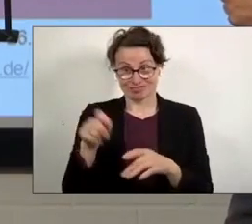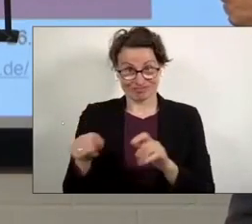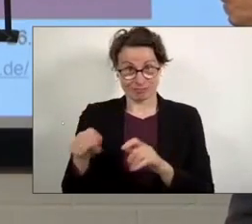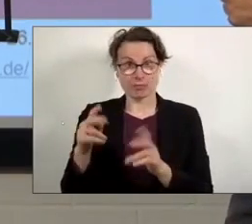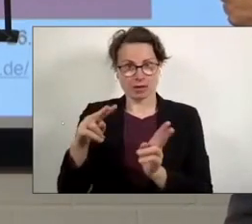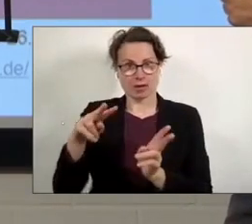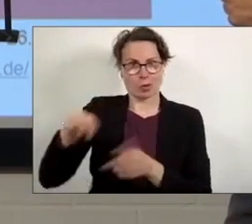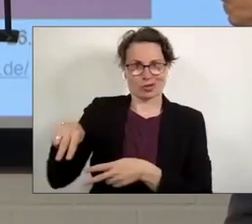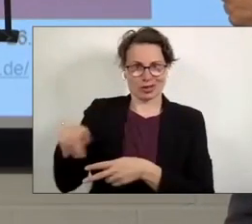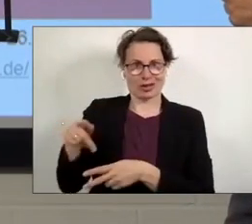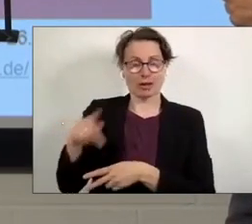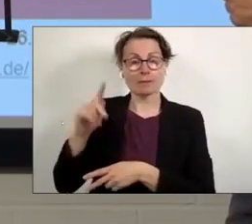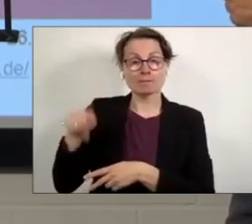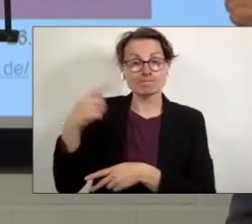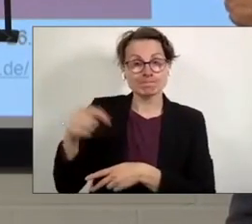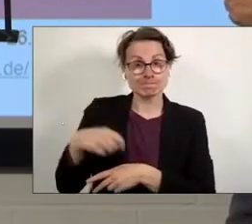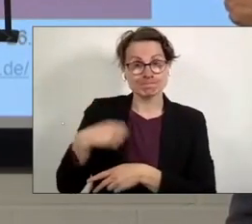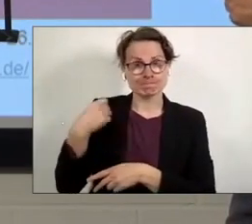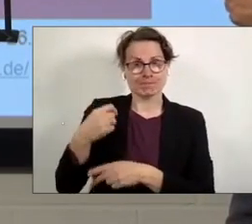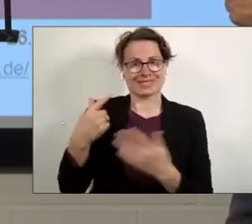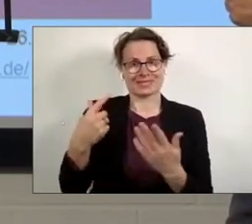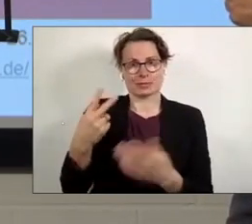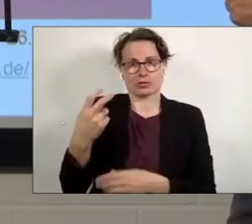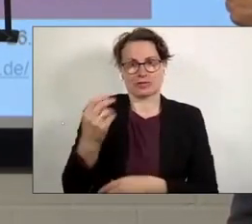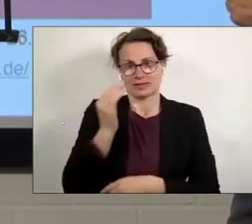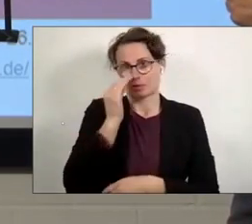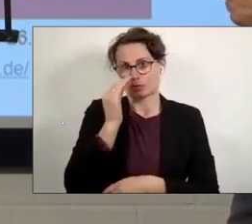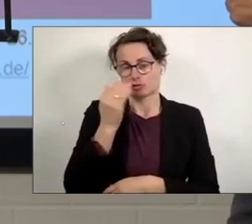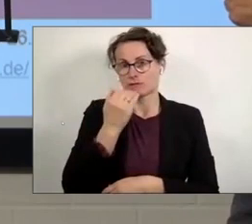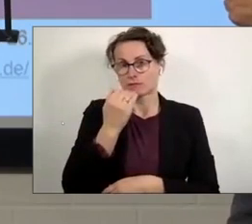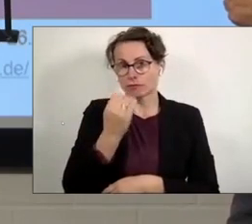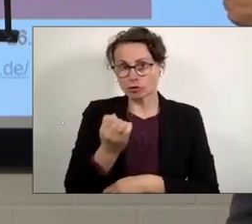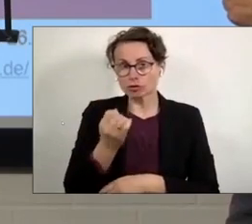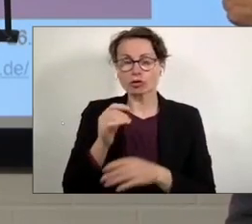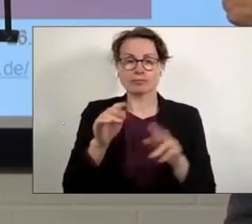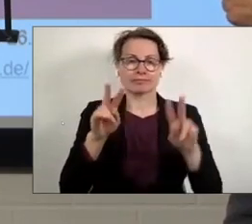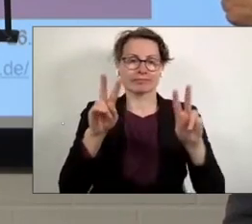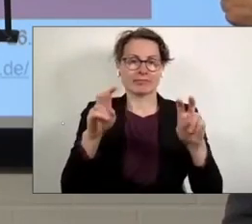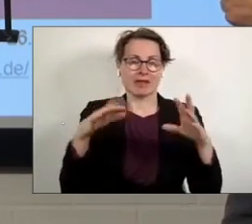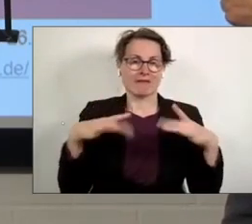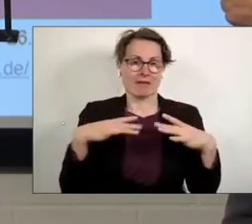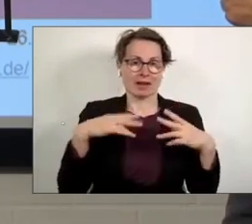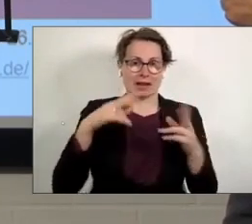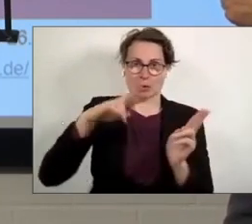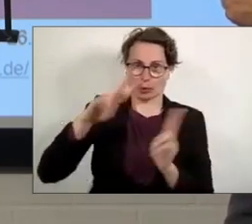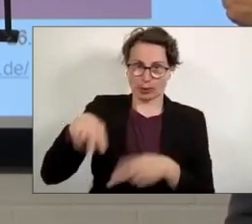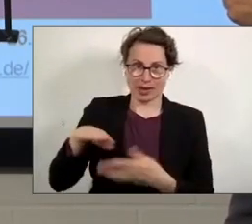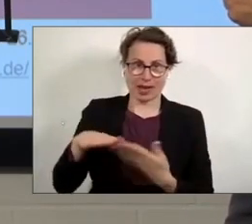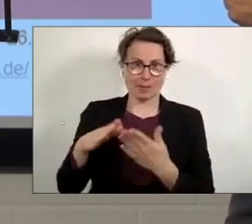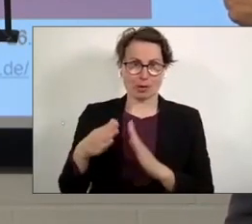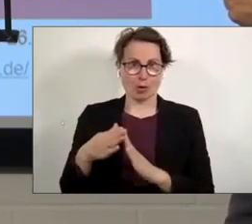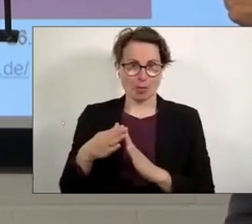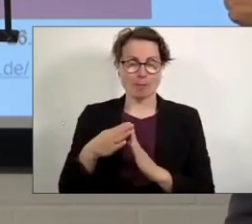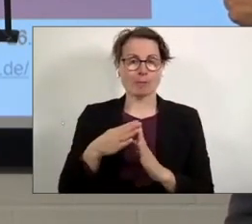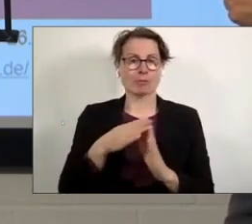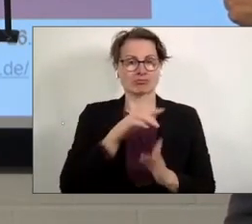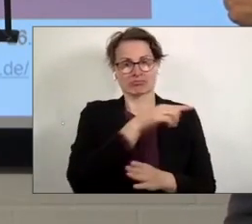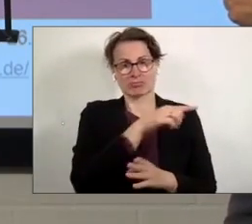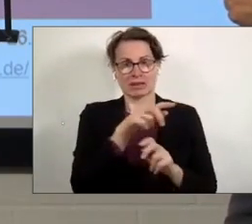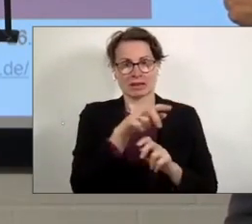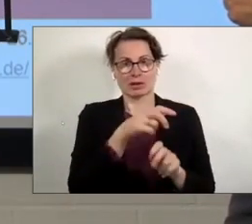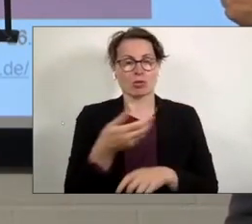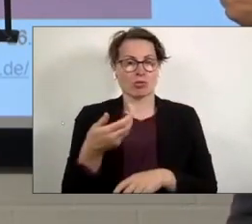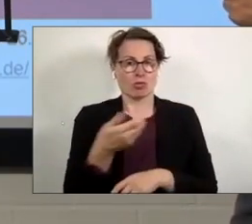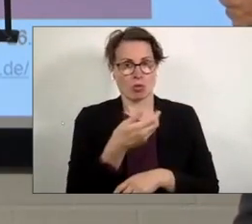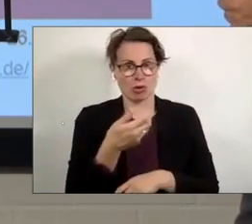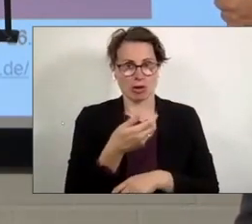die am nächsten Morgen, also am 27. August, im Rahmen des freiwilligen Rückkehrabkommens der Regierung Kohl eigentlich für immer in